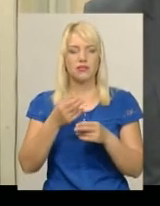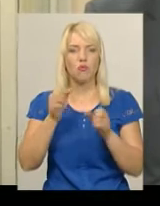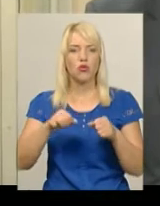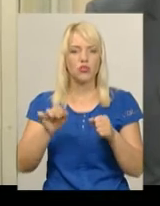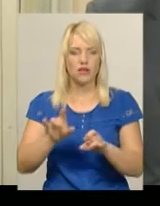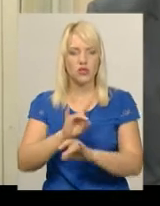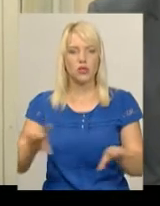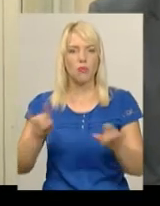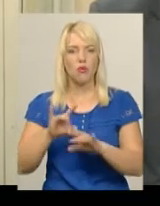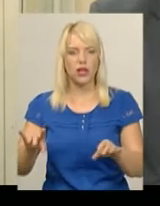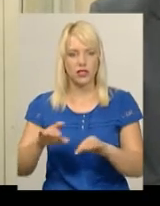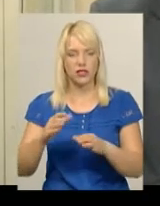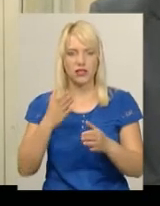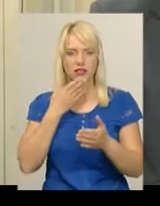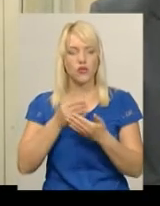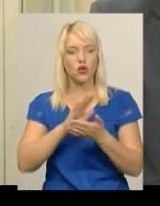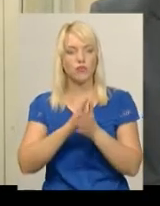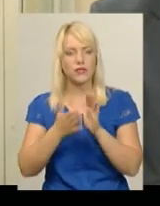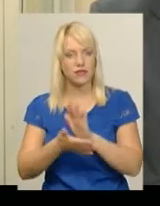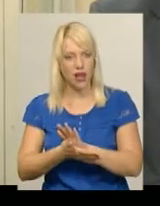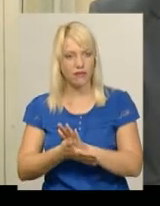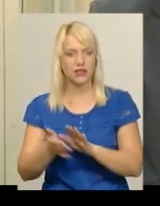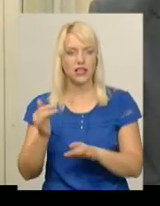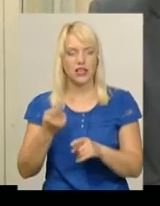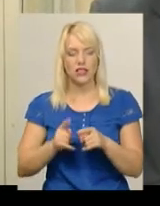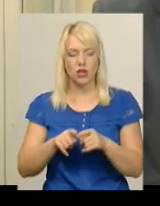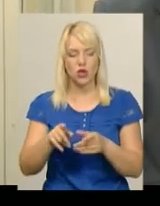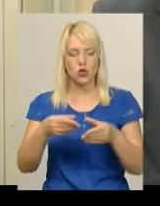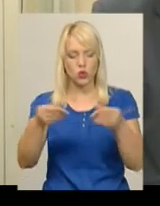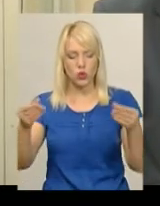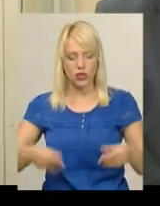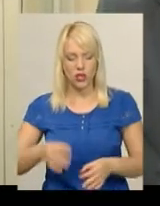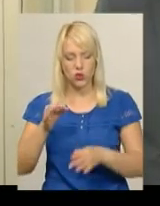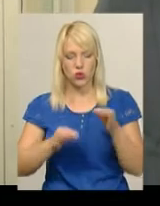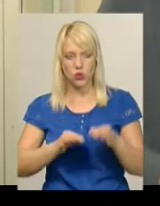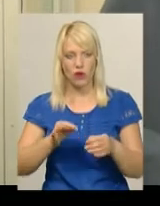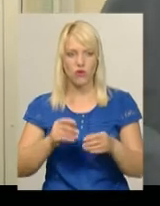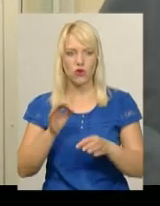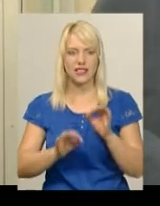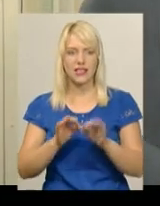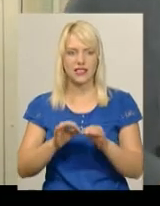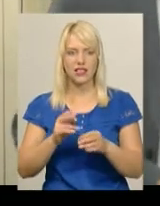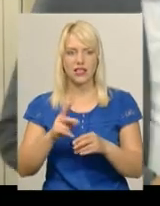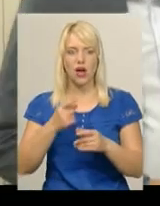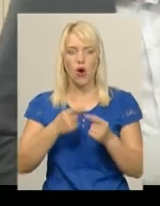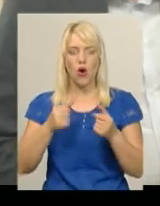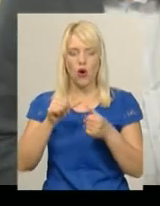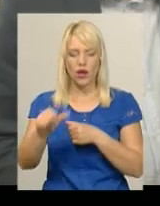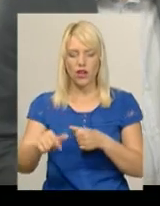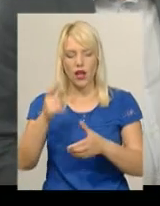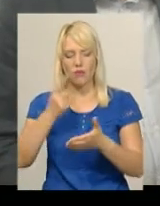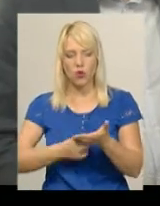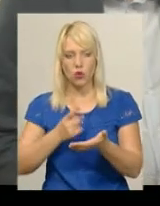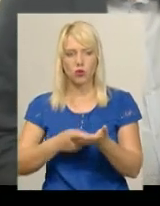подій. І з того ж самого журналу судового засідання вбачається, що окремі докази досліджувалися